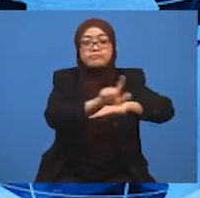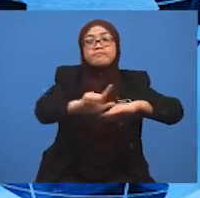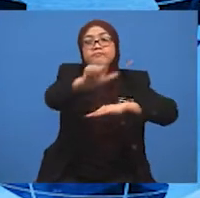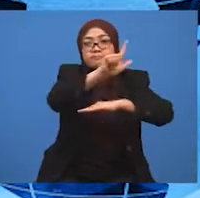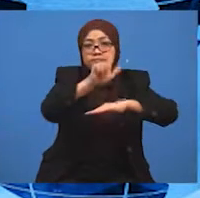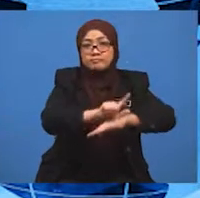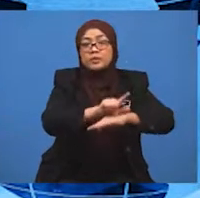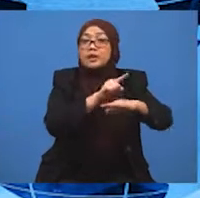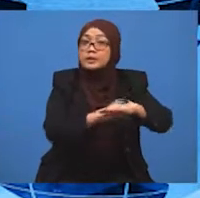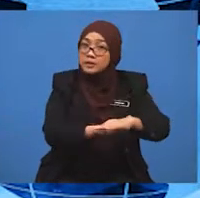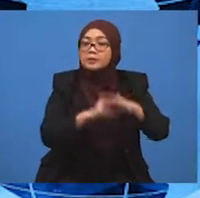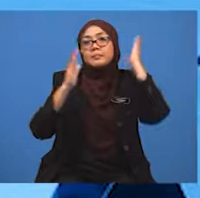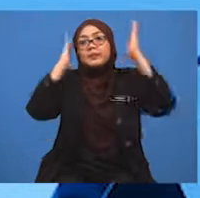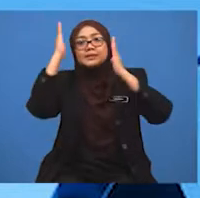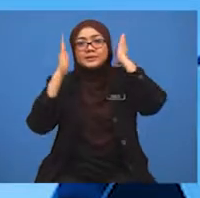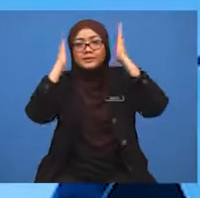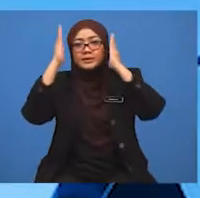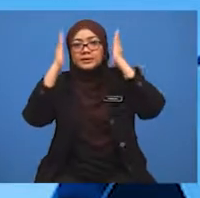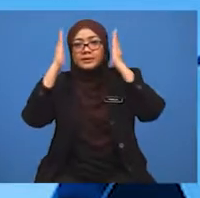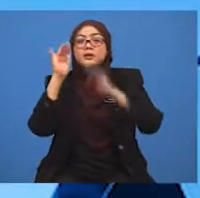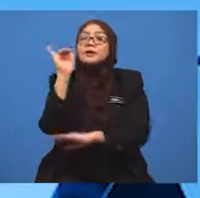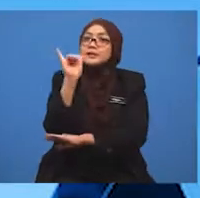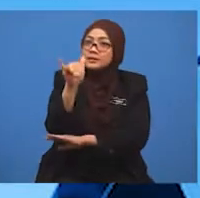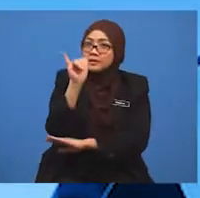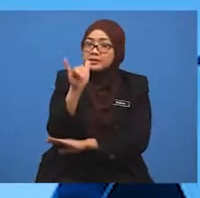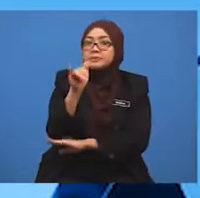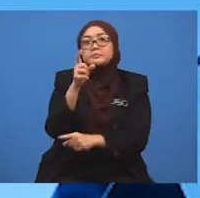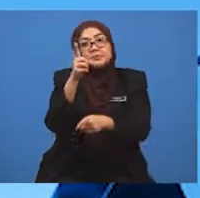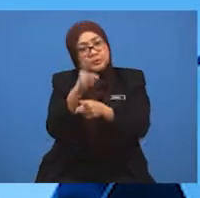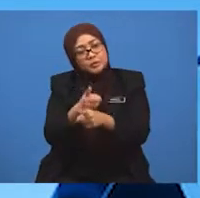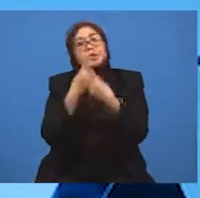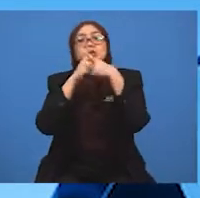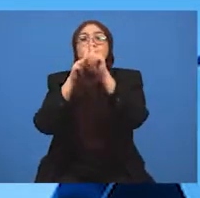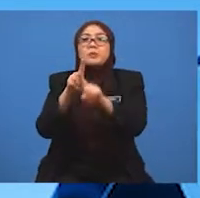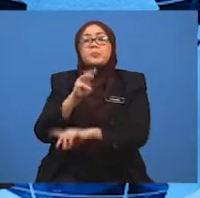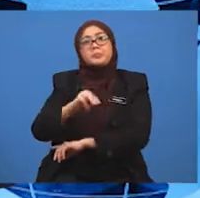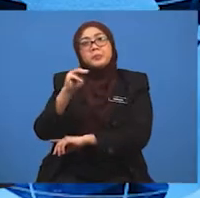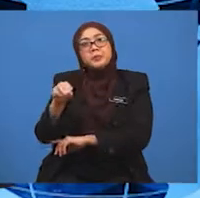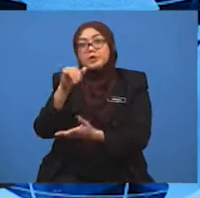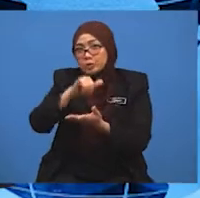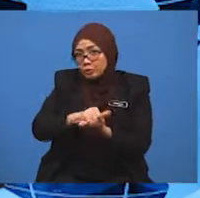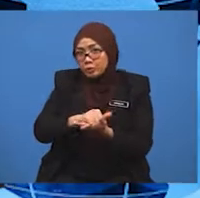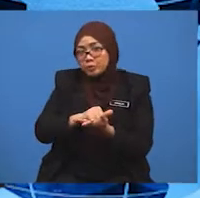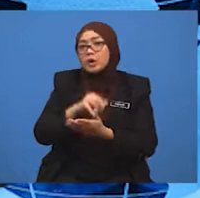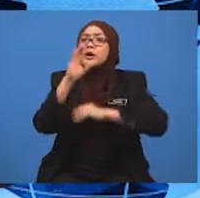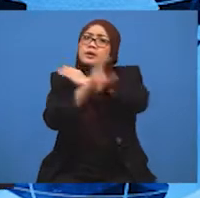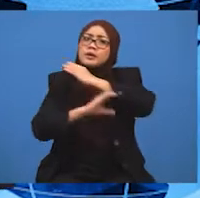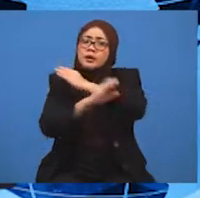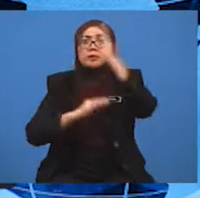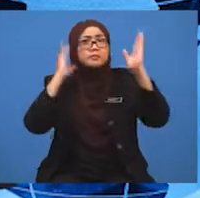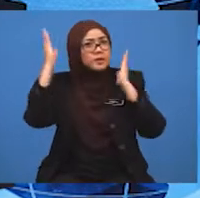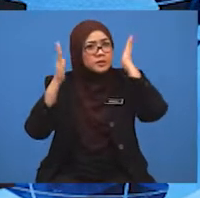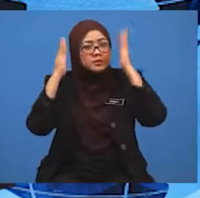terdapat di Malaysia? Ya, tepat sekali jawapan murid-murid. Negara kita Malaysia